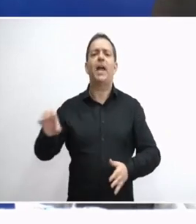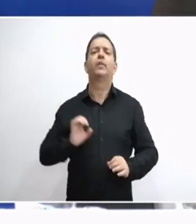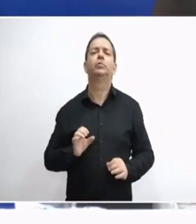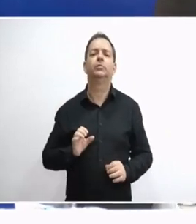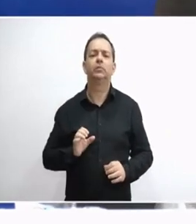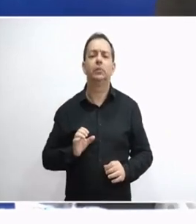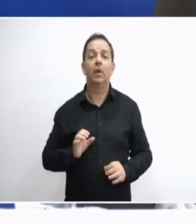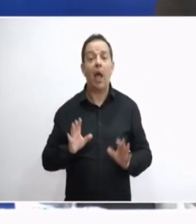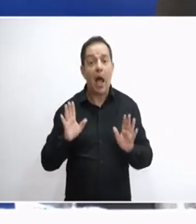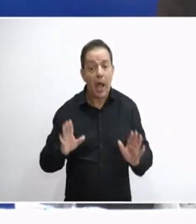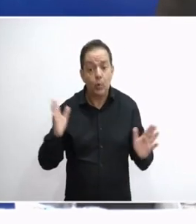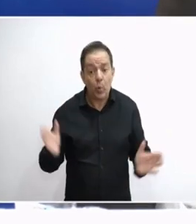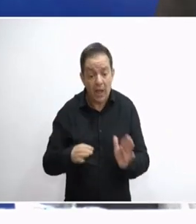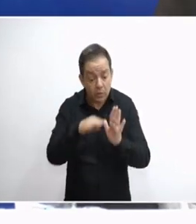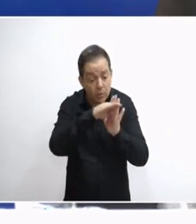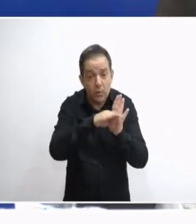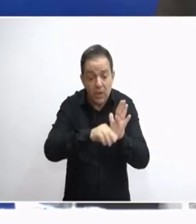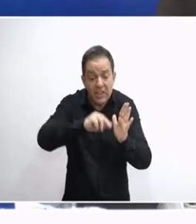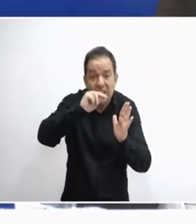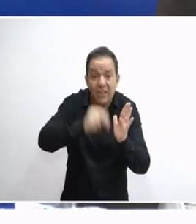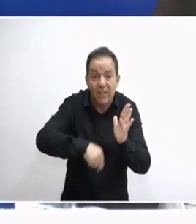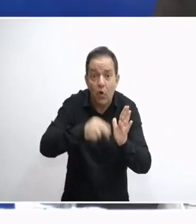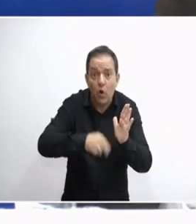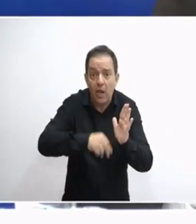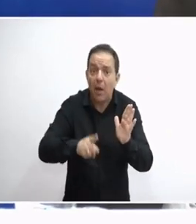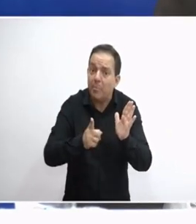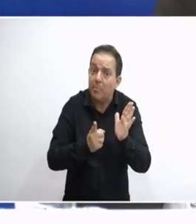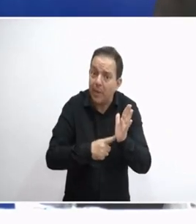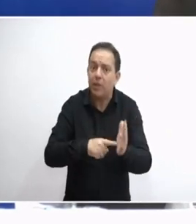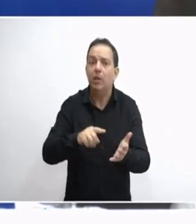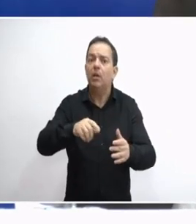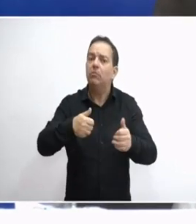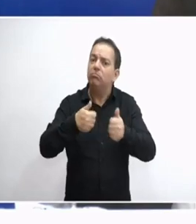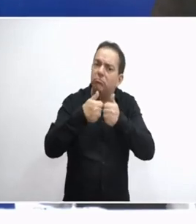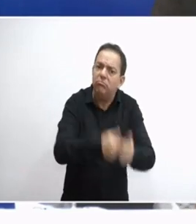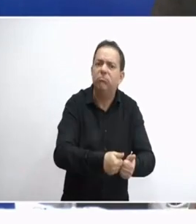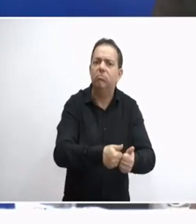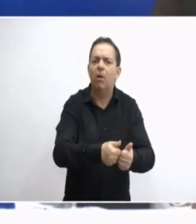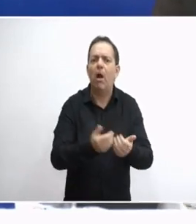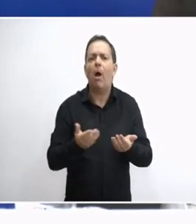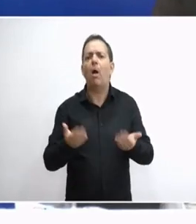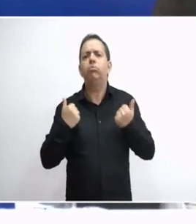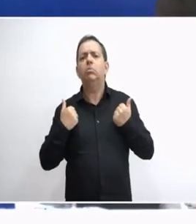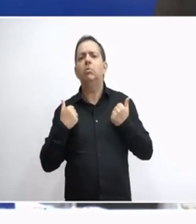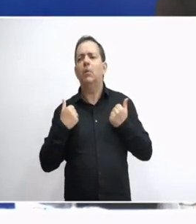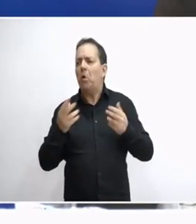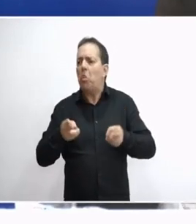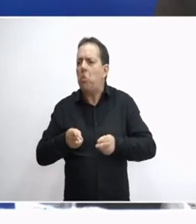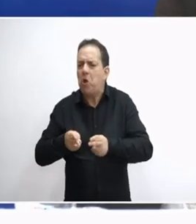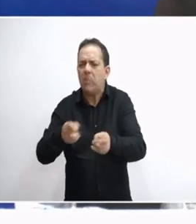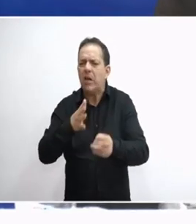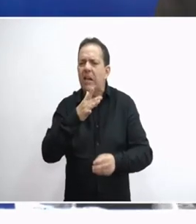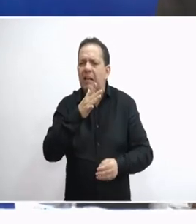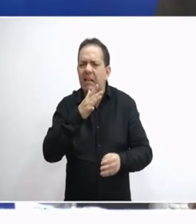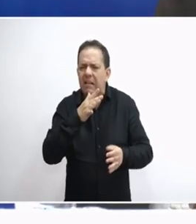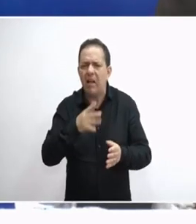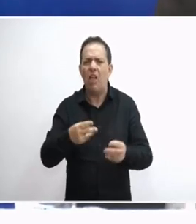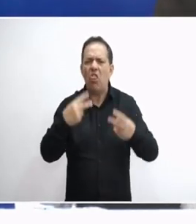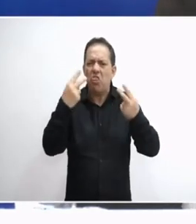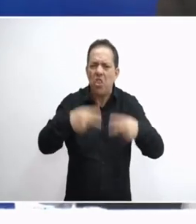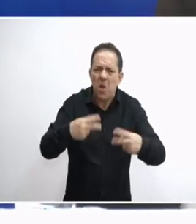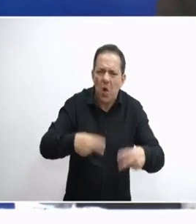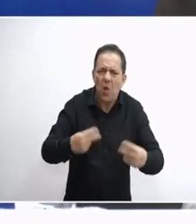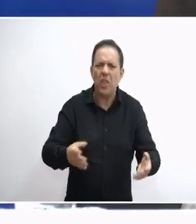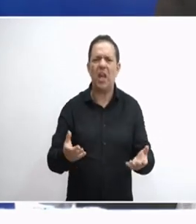η καταστατική διαδικασία της συμφωνίας που είχαμε. Ανταυτού δεν έχουμε κανένα δρόμο, αλλά και ότι οι δρόμους έχουμε είναι γεμάτος διόδια.